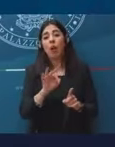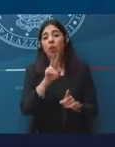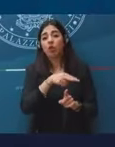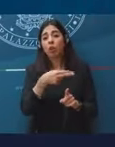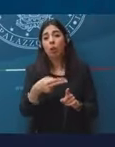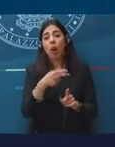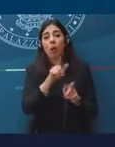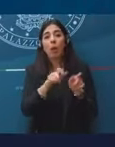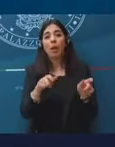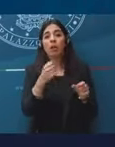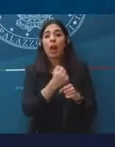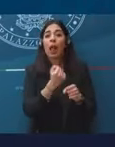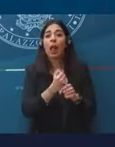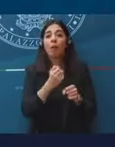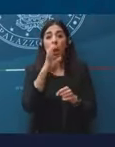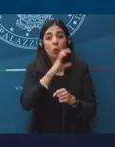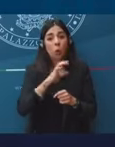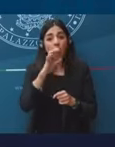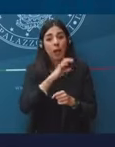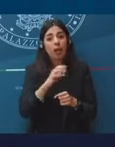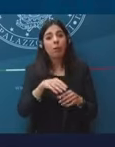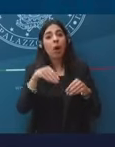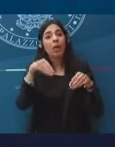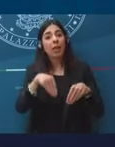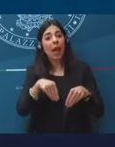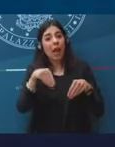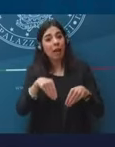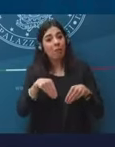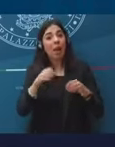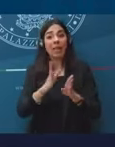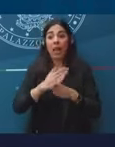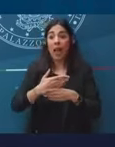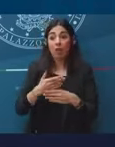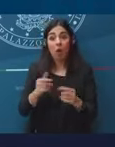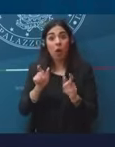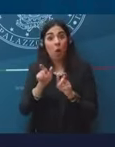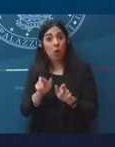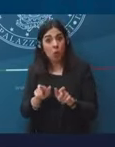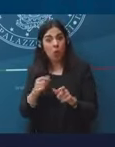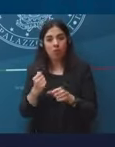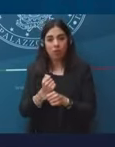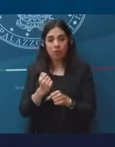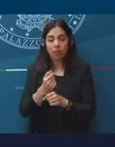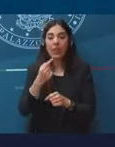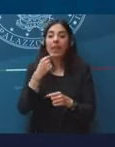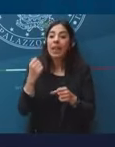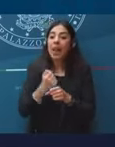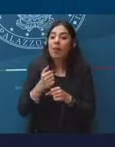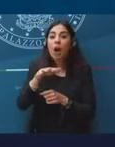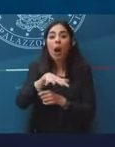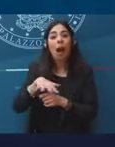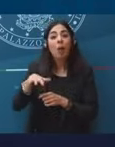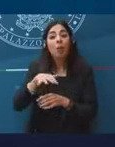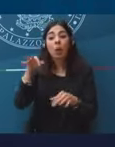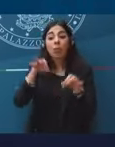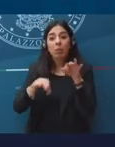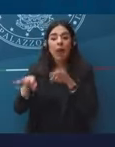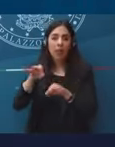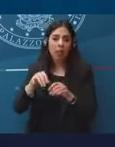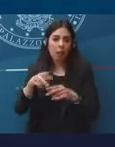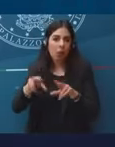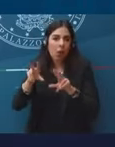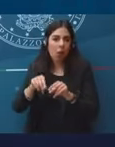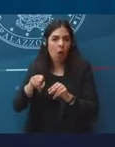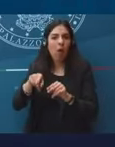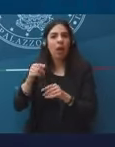stabilimenti termali, stagionali, per chi lavora nell'ambito dello spettacolo, per i lavoratori atipici.